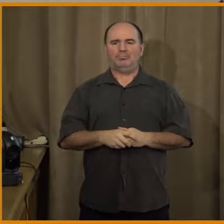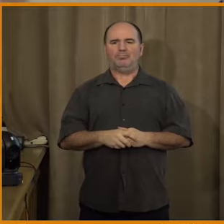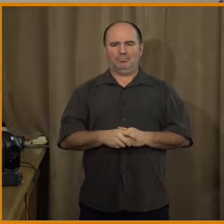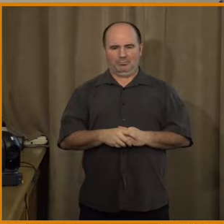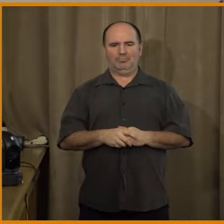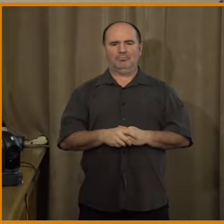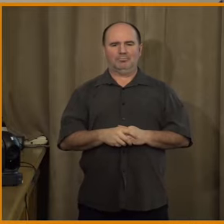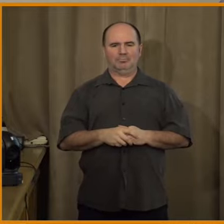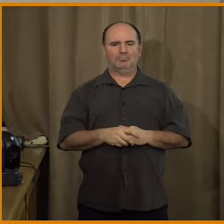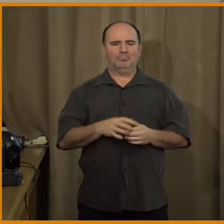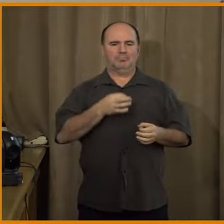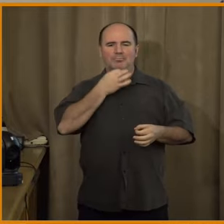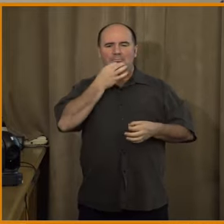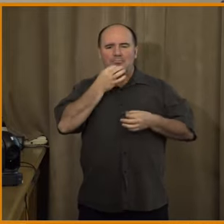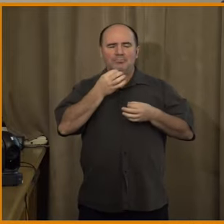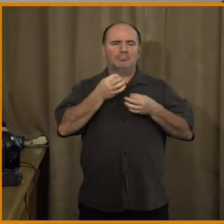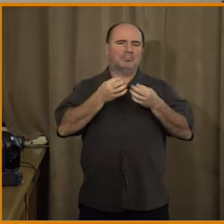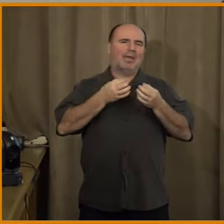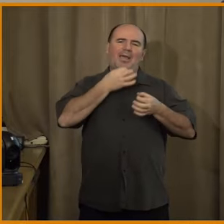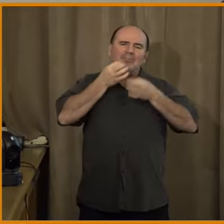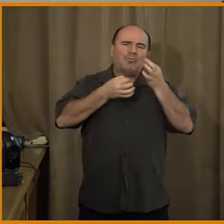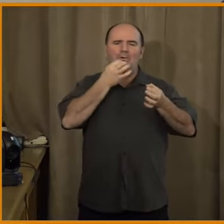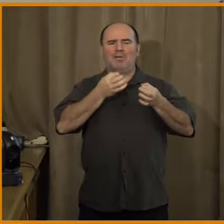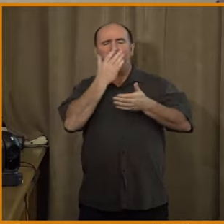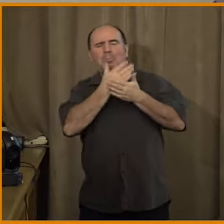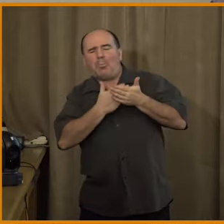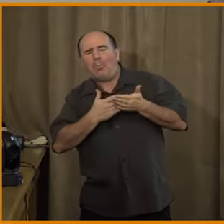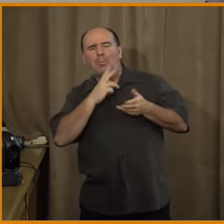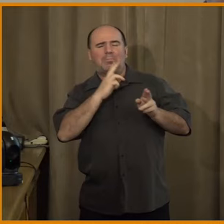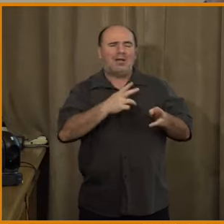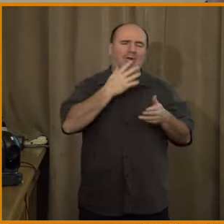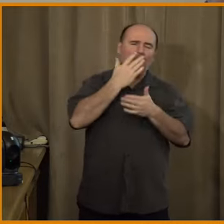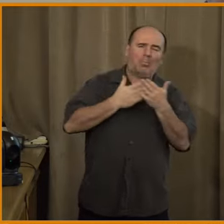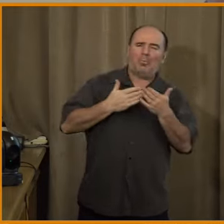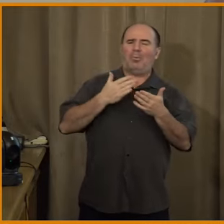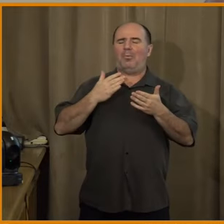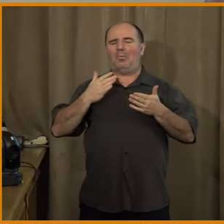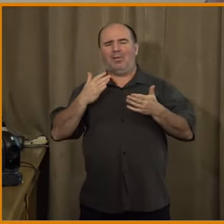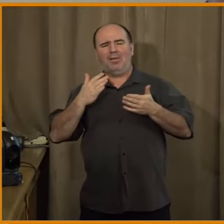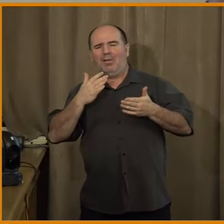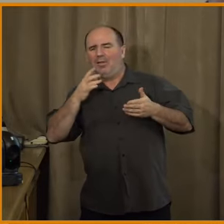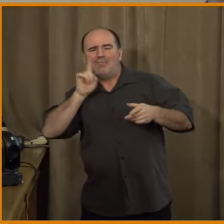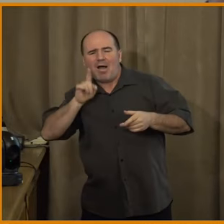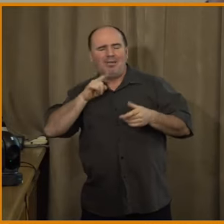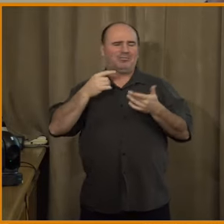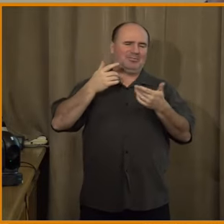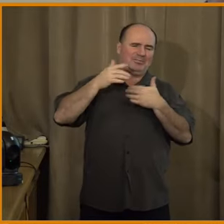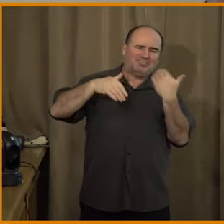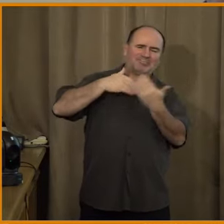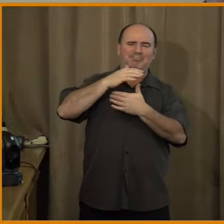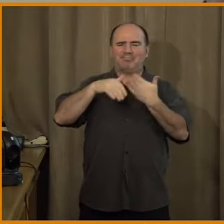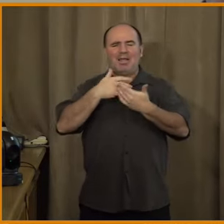nějaký amalgam interpretací falešných, polopravdivých, zavádějících informací, které teda mohou mít zhoubný